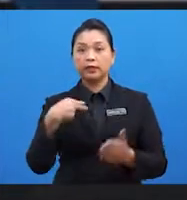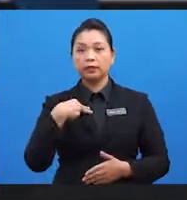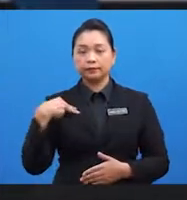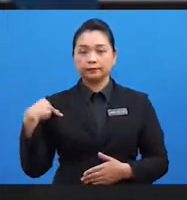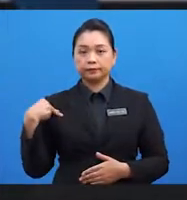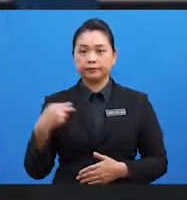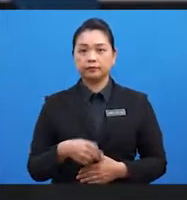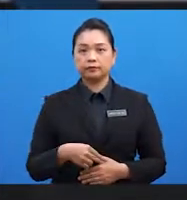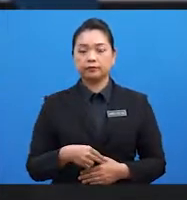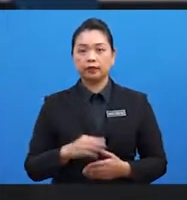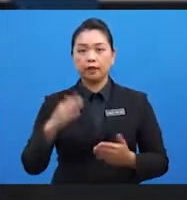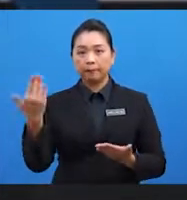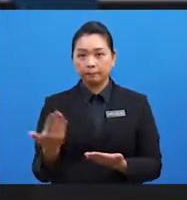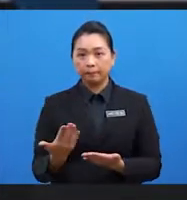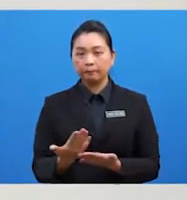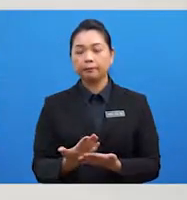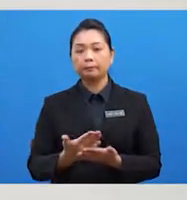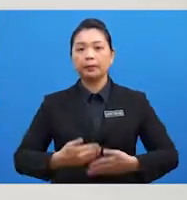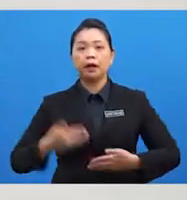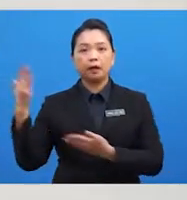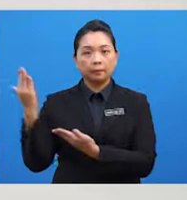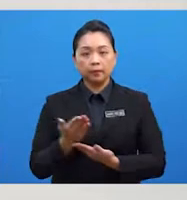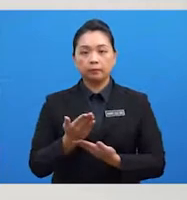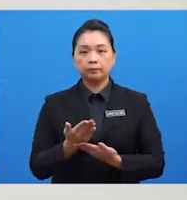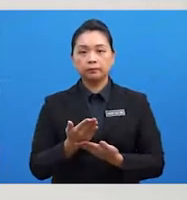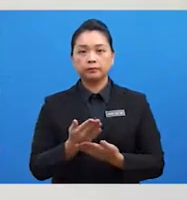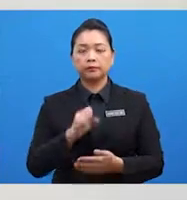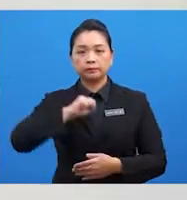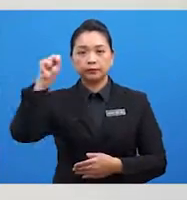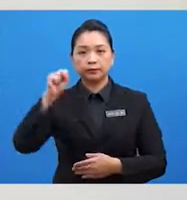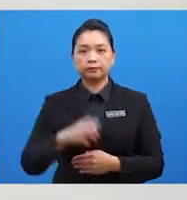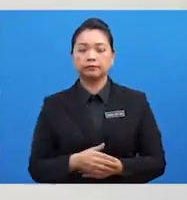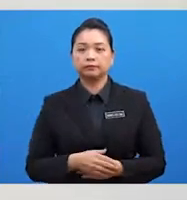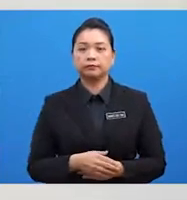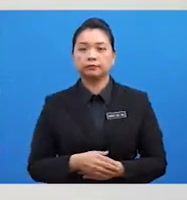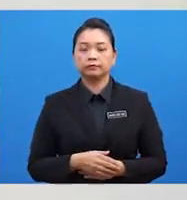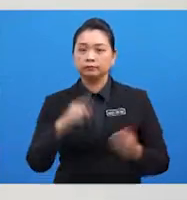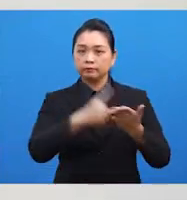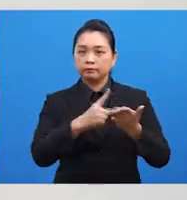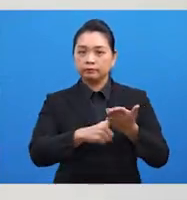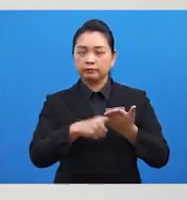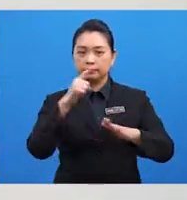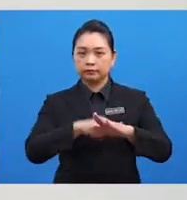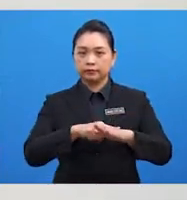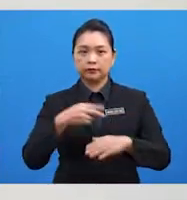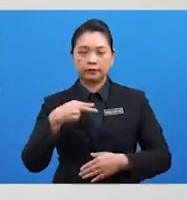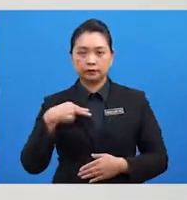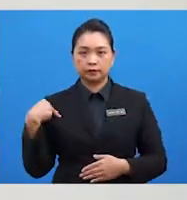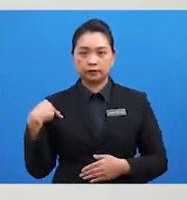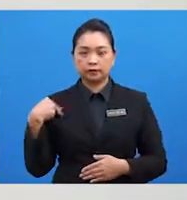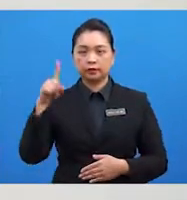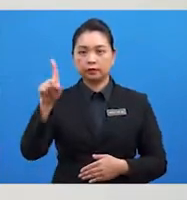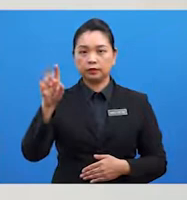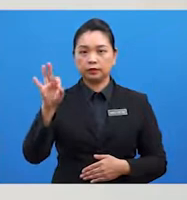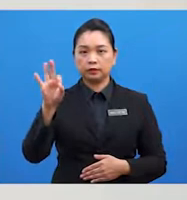membawa kepada penubuhan NAM. NAM diasaskan di Bandung, Indonesia pada tahun 1955